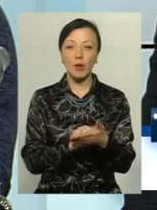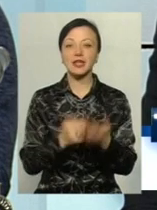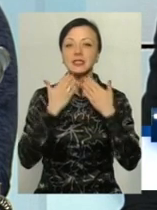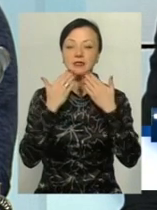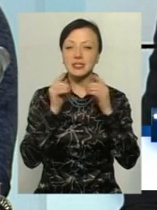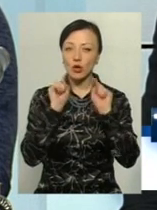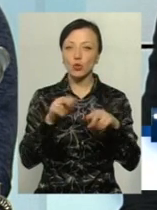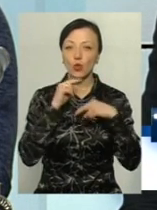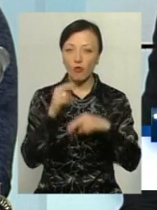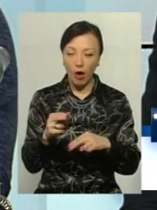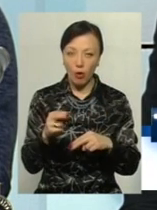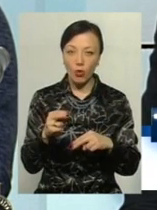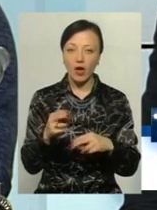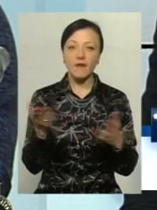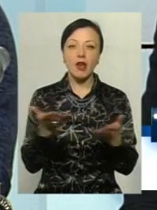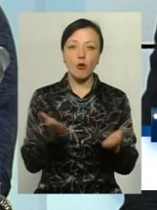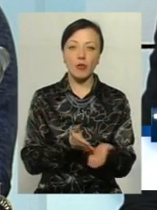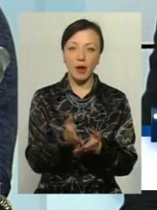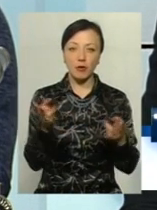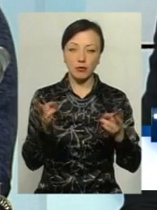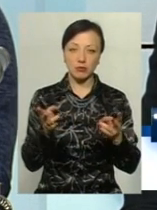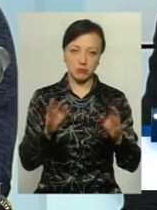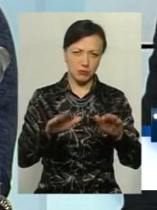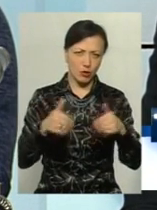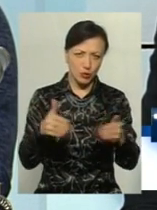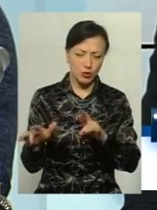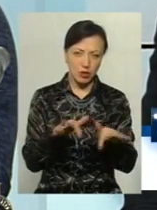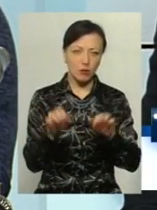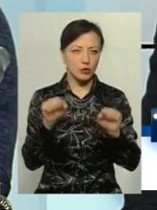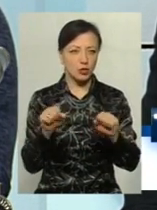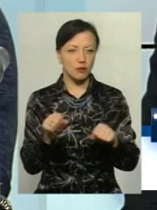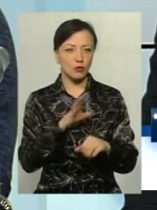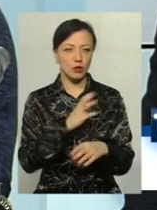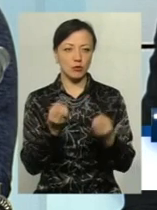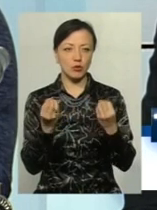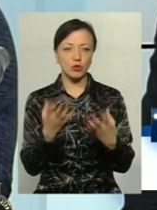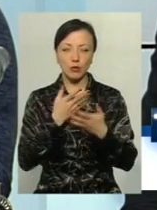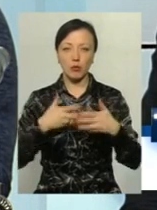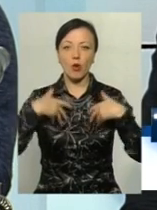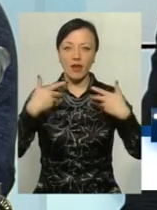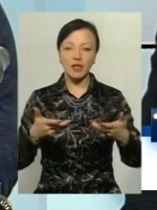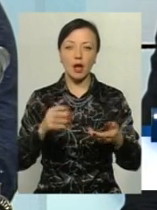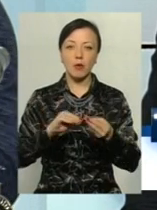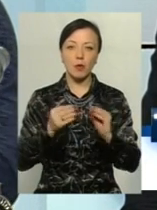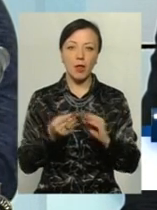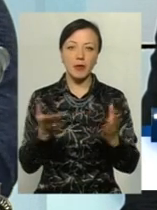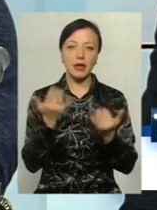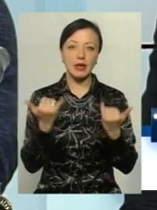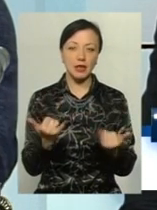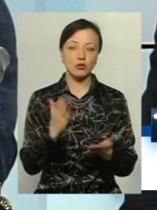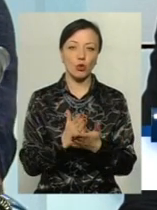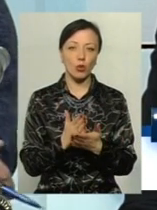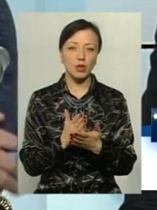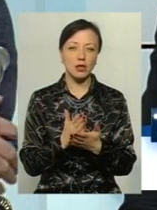звернули увагу, в якому напрямку пропонується рухати. А можливо були просто і проявниками тих проблем, які є сьогодні